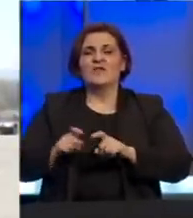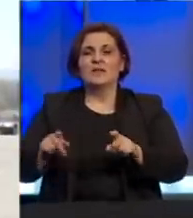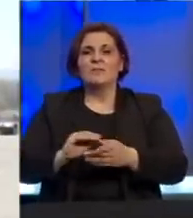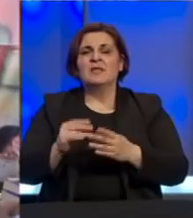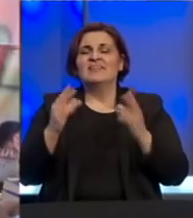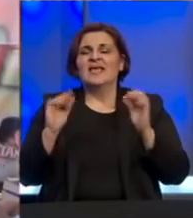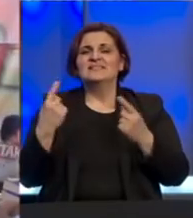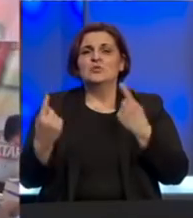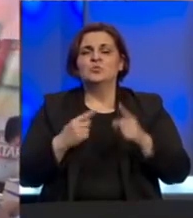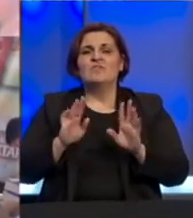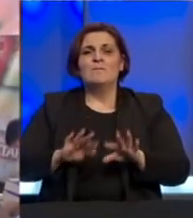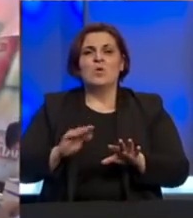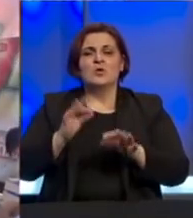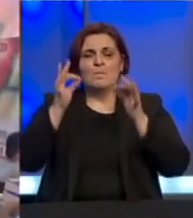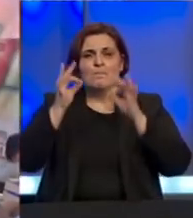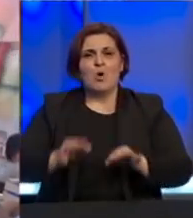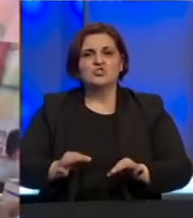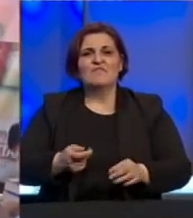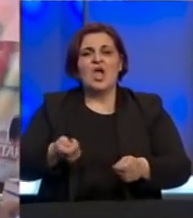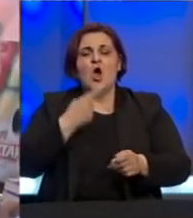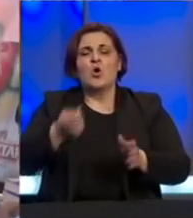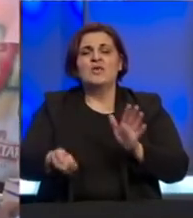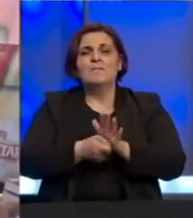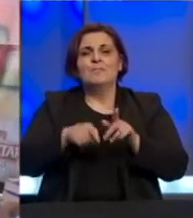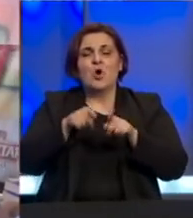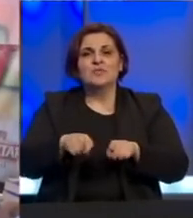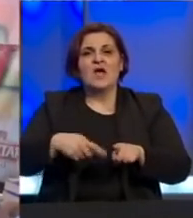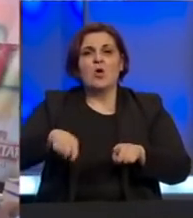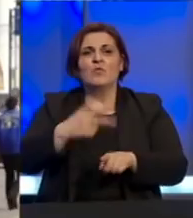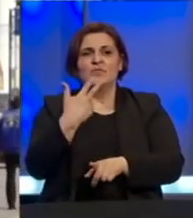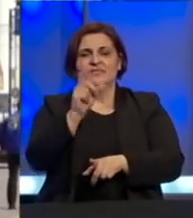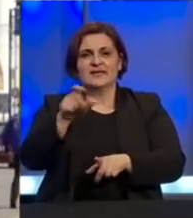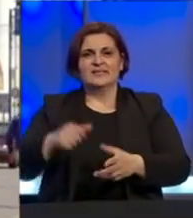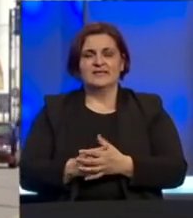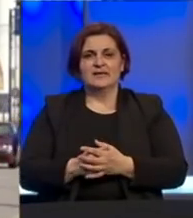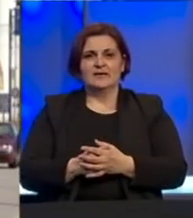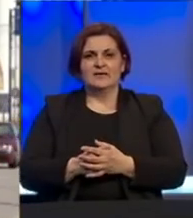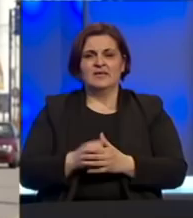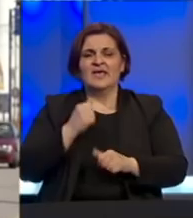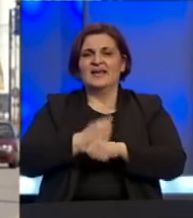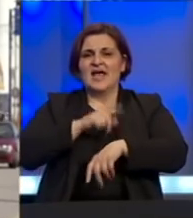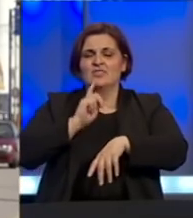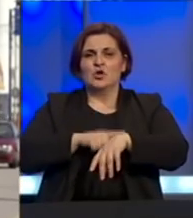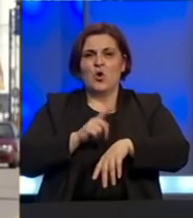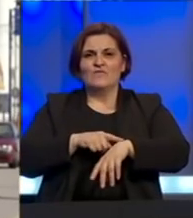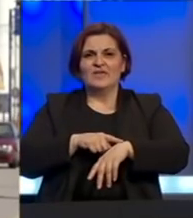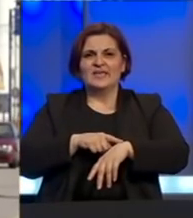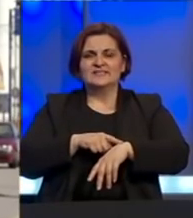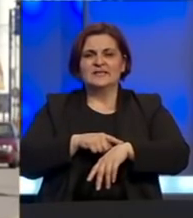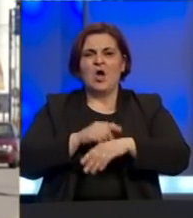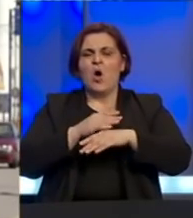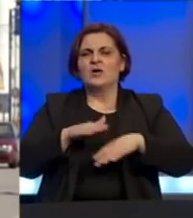deset uslova kojih se moraju pridržavati prodavci kojih je na ovom prostoru oko 30 Da je radno vrijeme kvantačke pijace